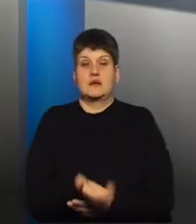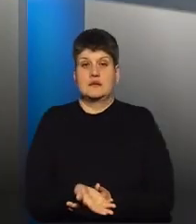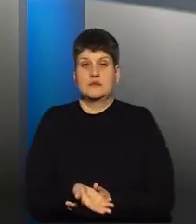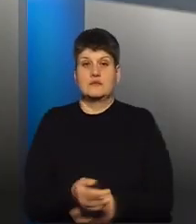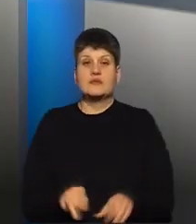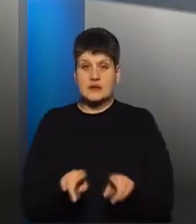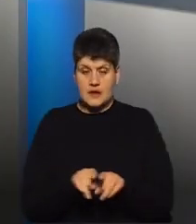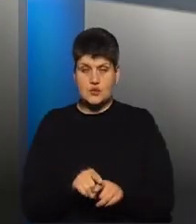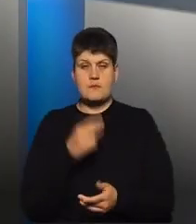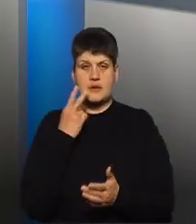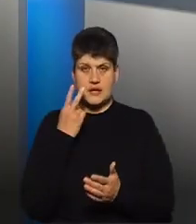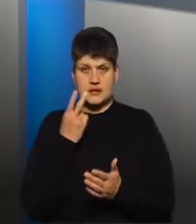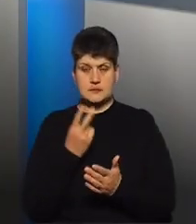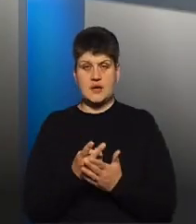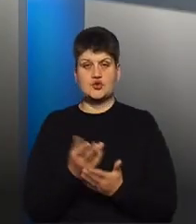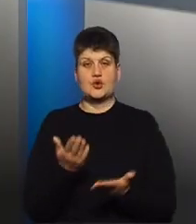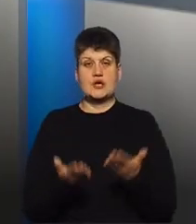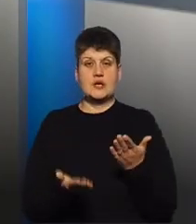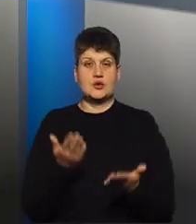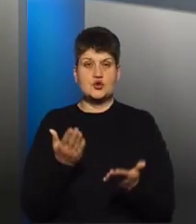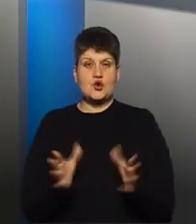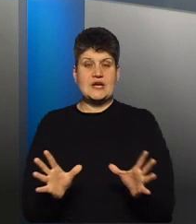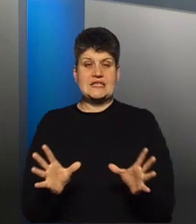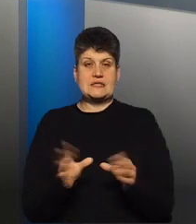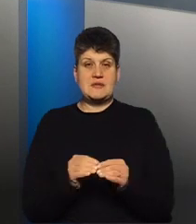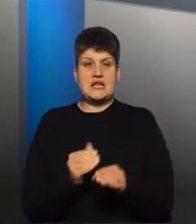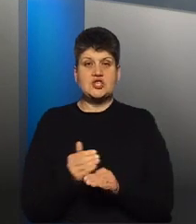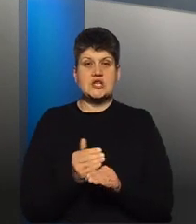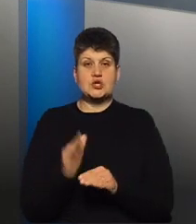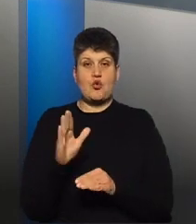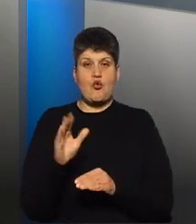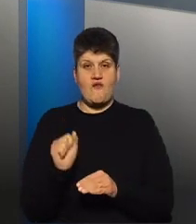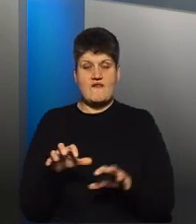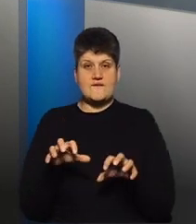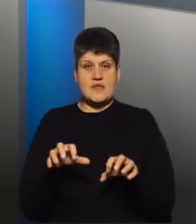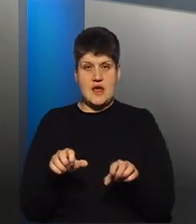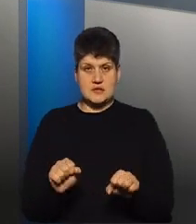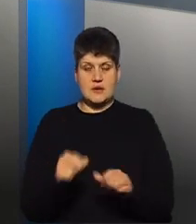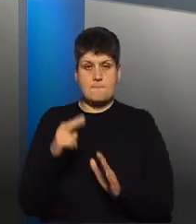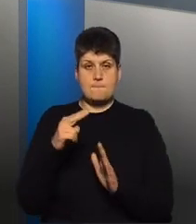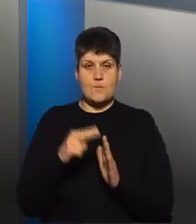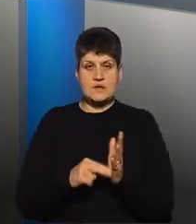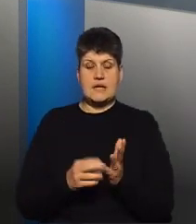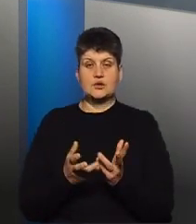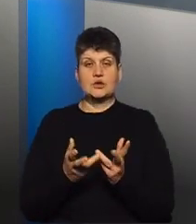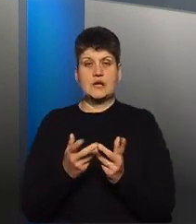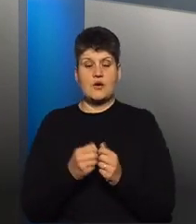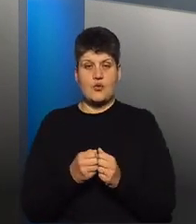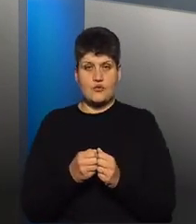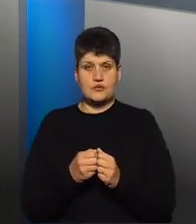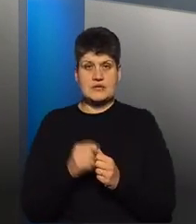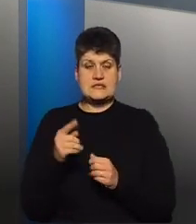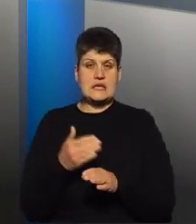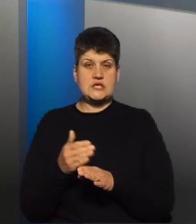якщо спільна часткова власність, податок нараховується за частку кожного